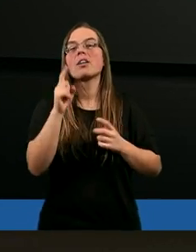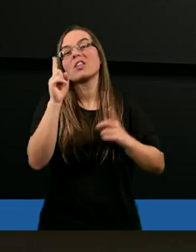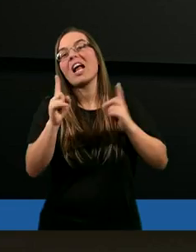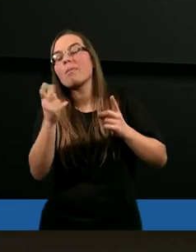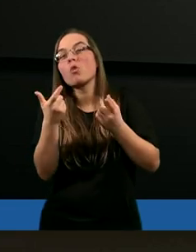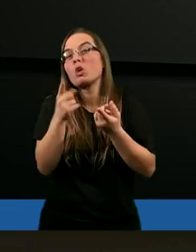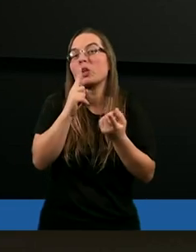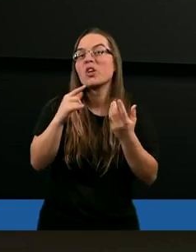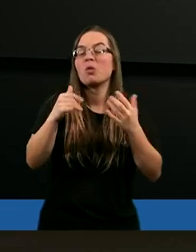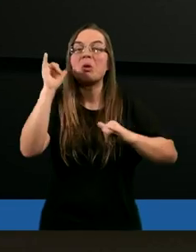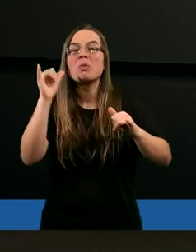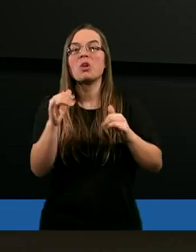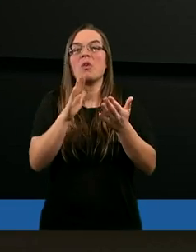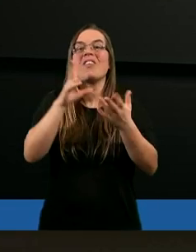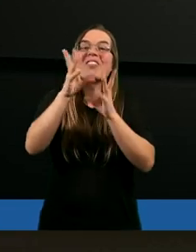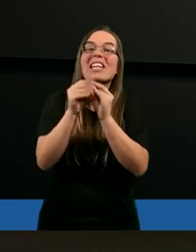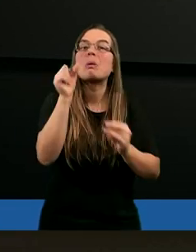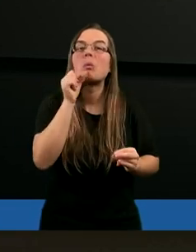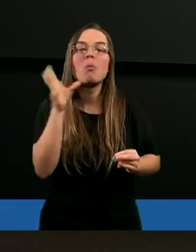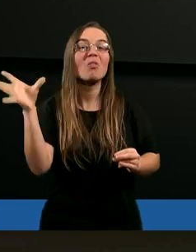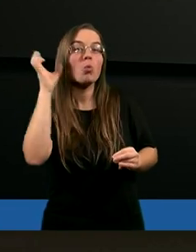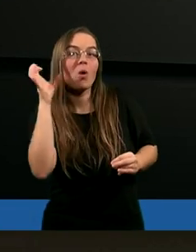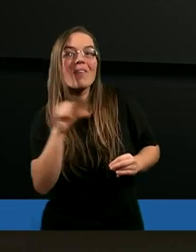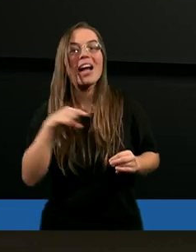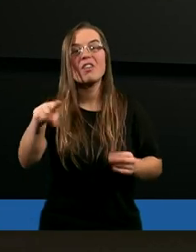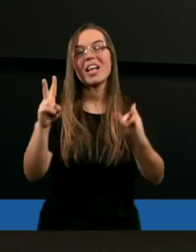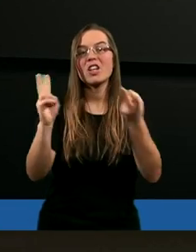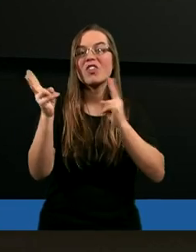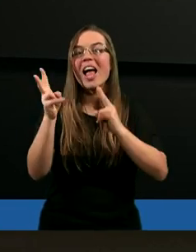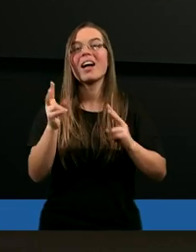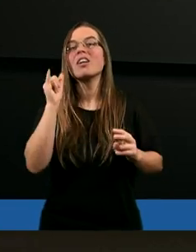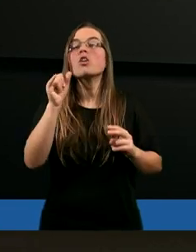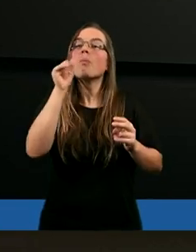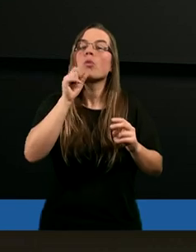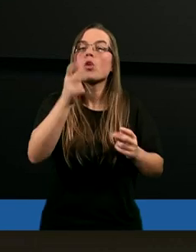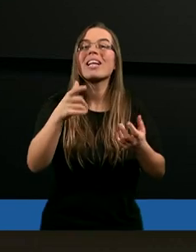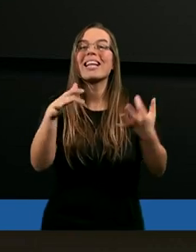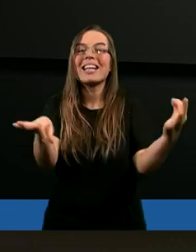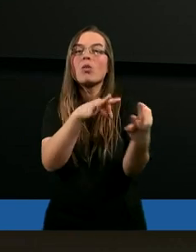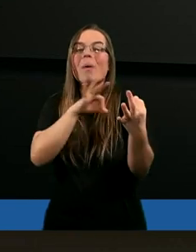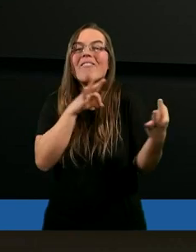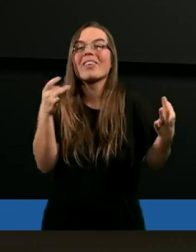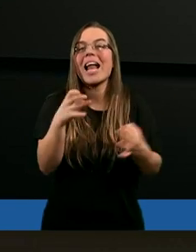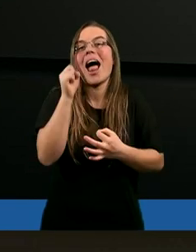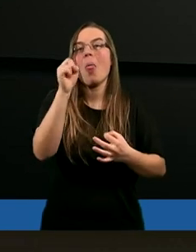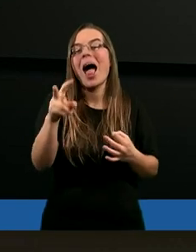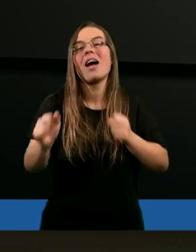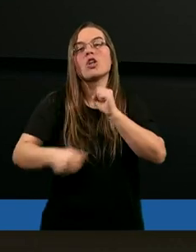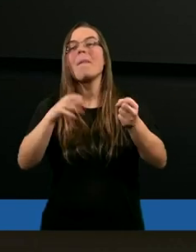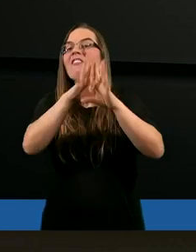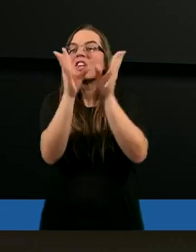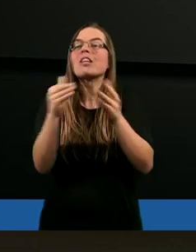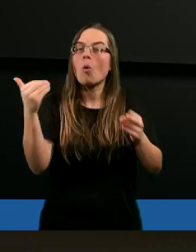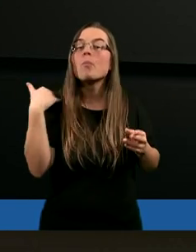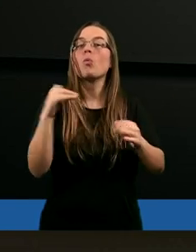kreślny. Wszyscy wsłuchują się w ten dźwięk, stroją swoje instrumenty tak, żeby wszystko